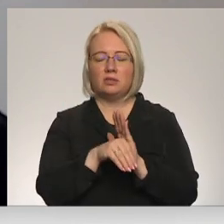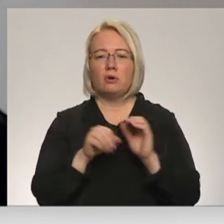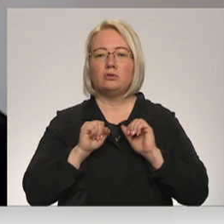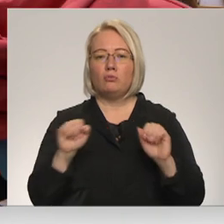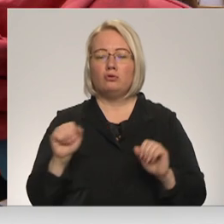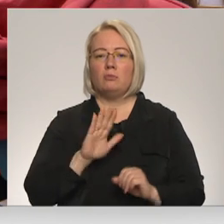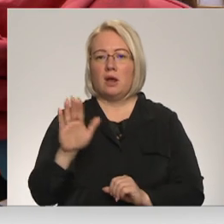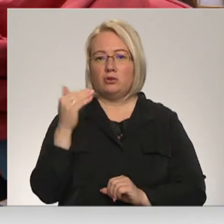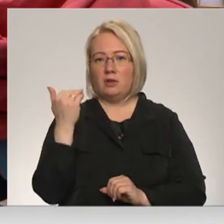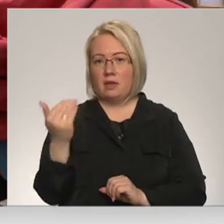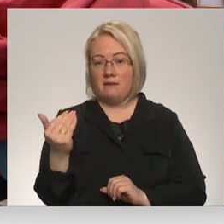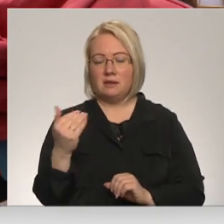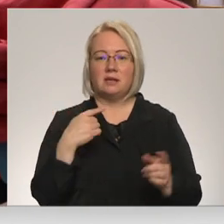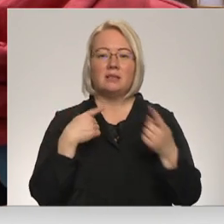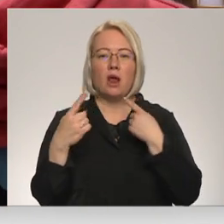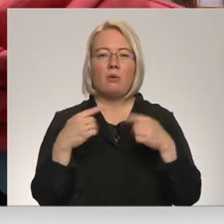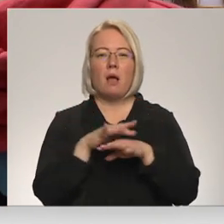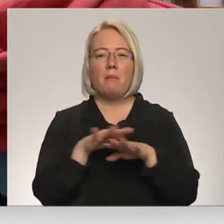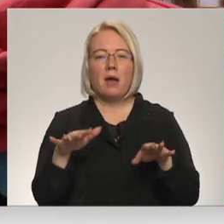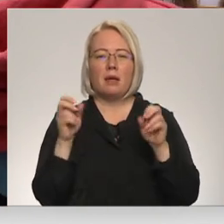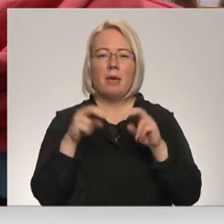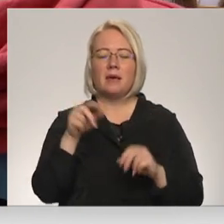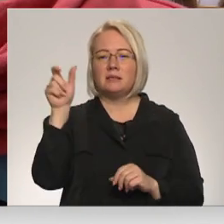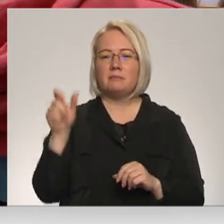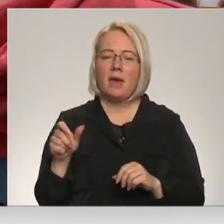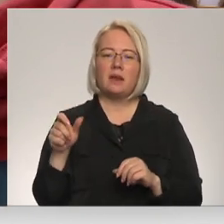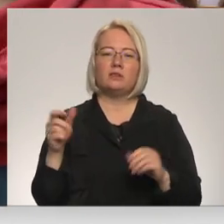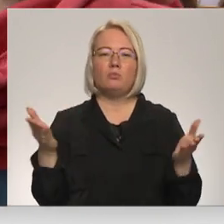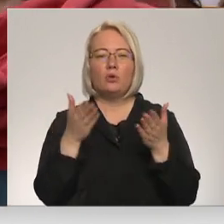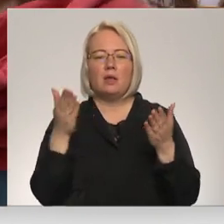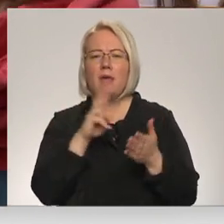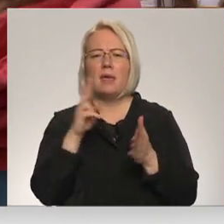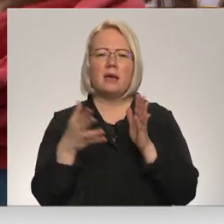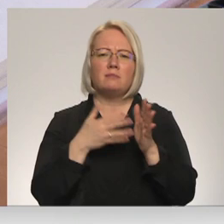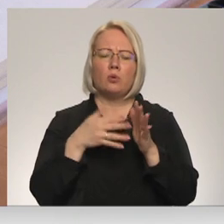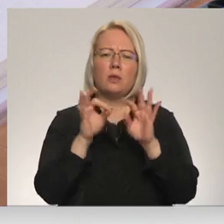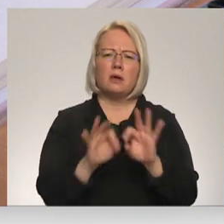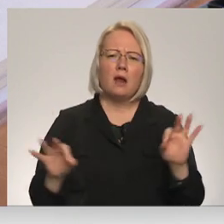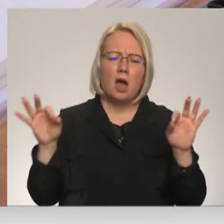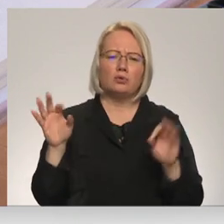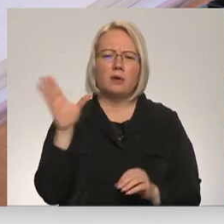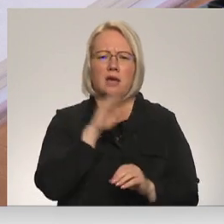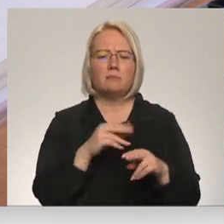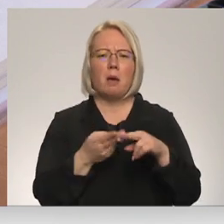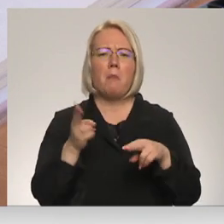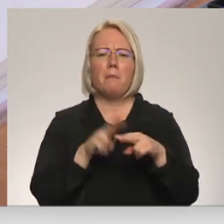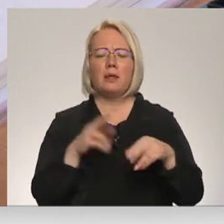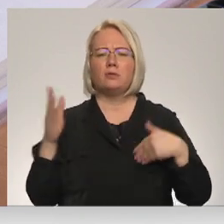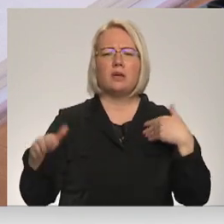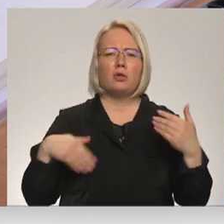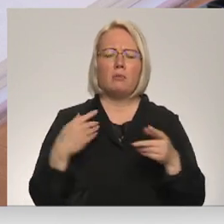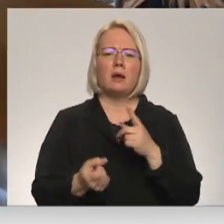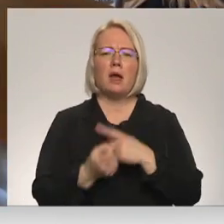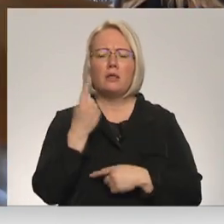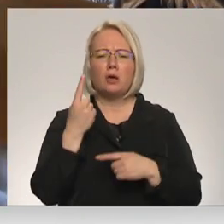priekš tevis. Sarunā ar bērniem eksperts mudināja neizmantot dažādus krāšņus un iespējams papildu satraukumu aizsošus